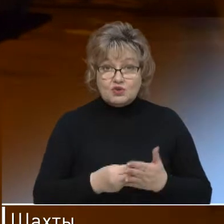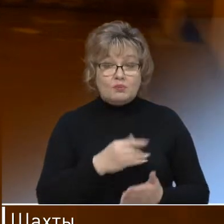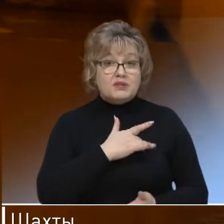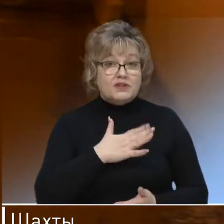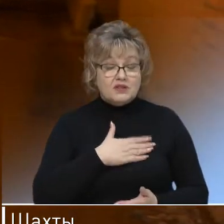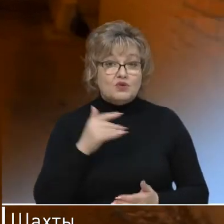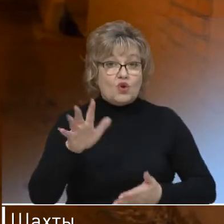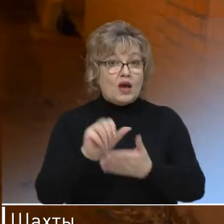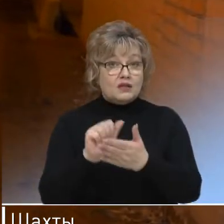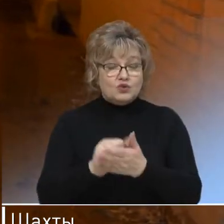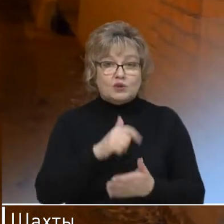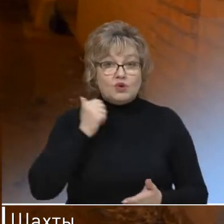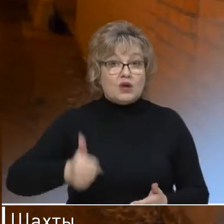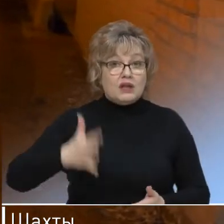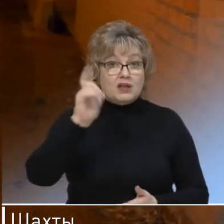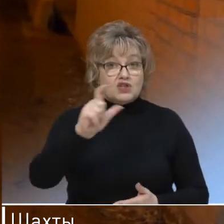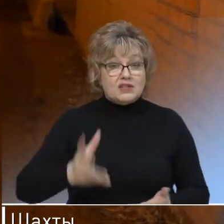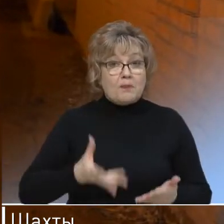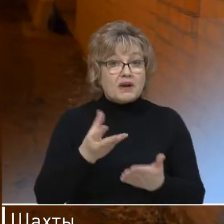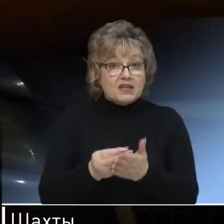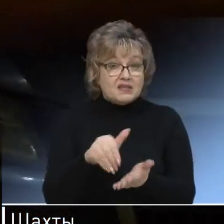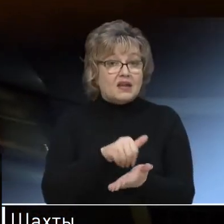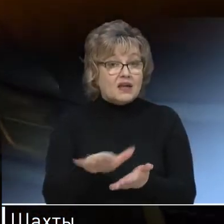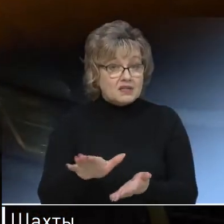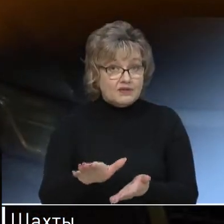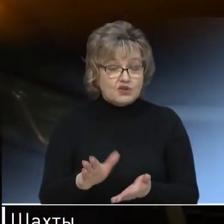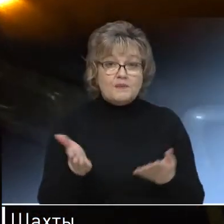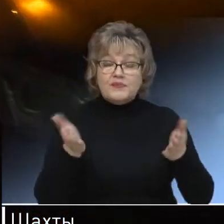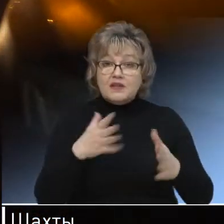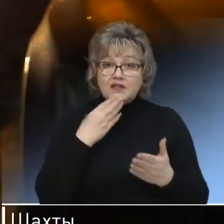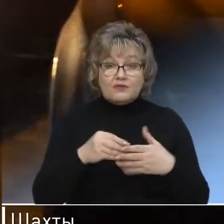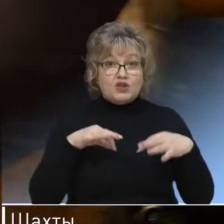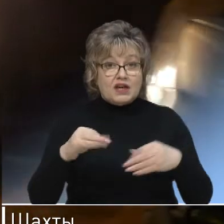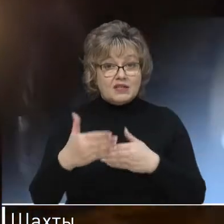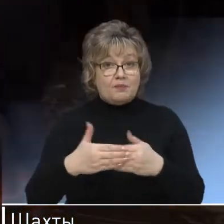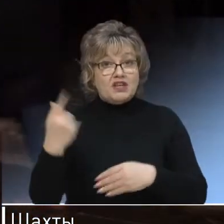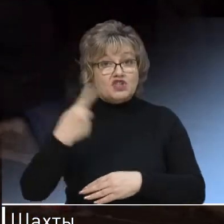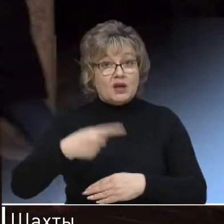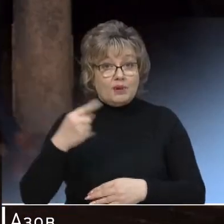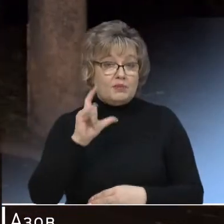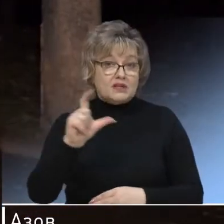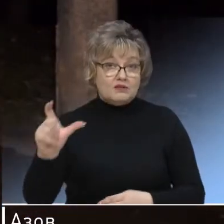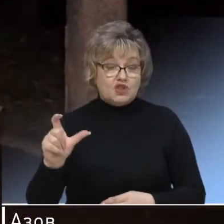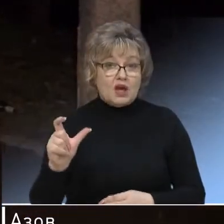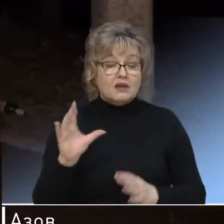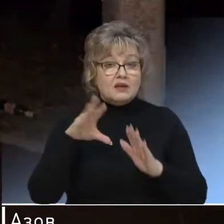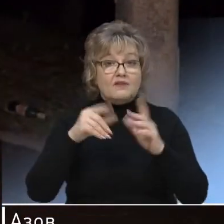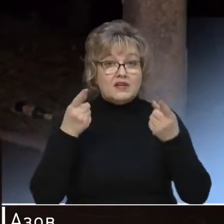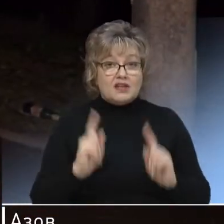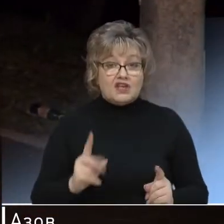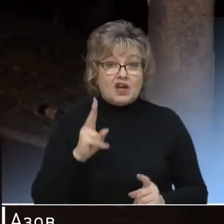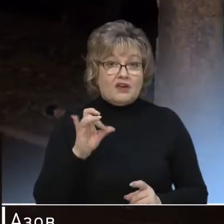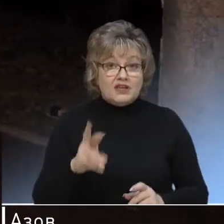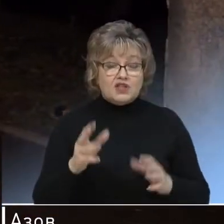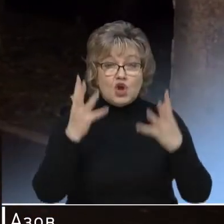арендует. Многие жители многоэтажного дома платить за проезд отказываются. Оставив свой транспорт перед шлагбаумом, ростовчане погружаются в настоящий